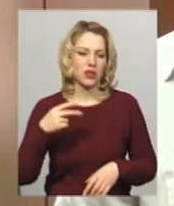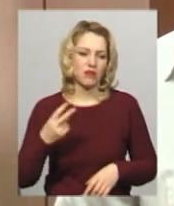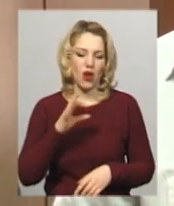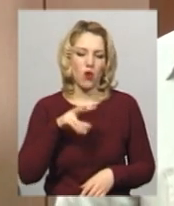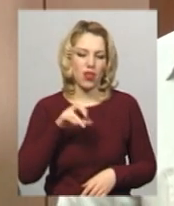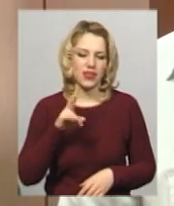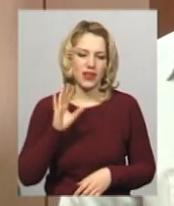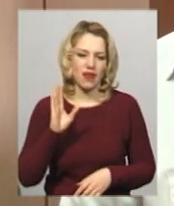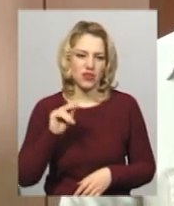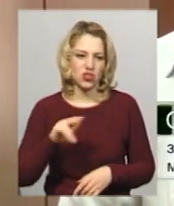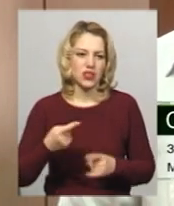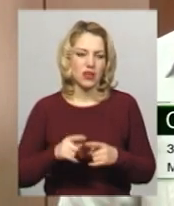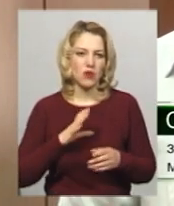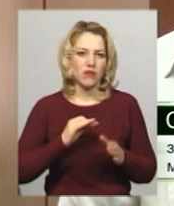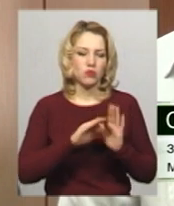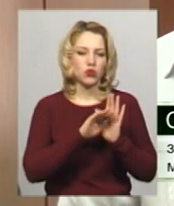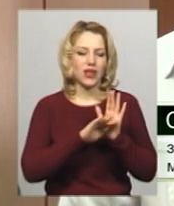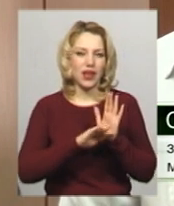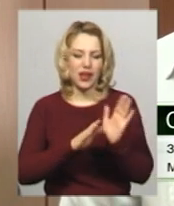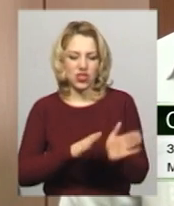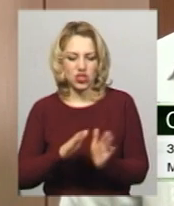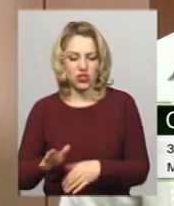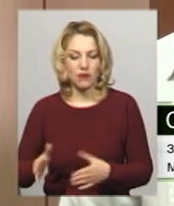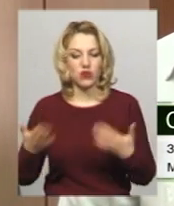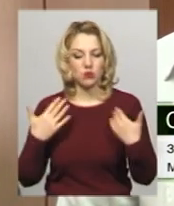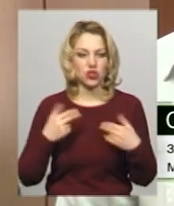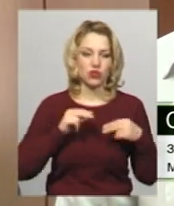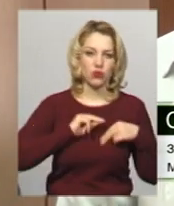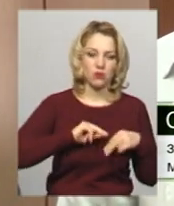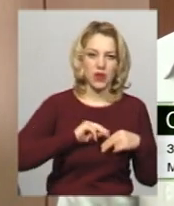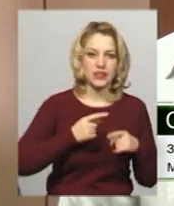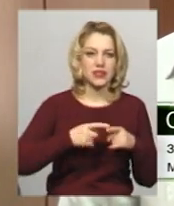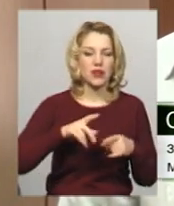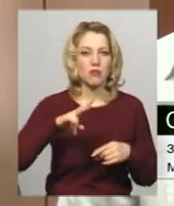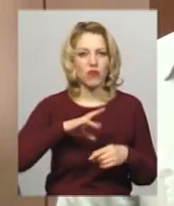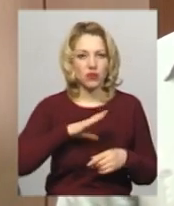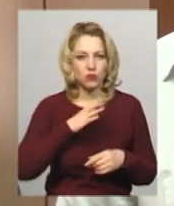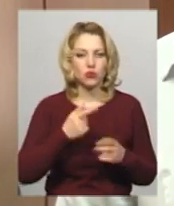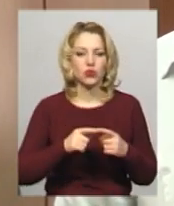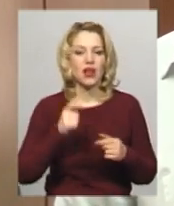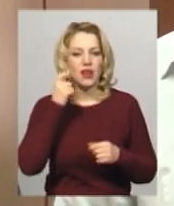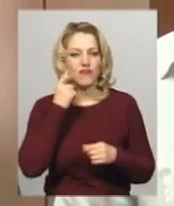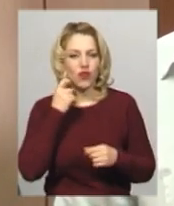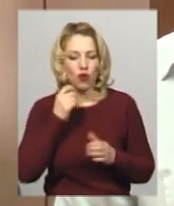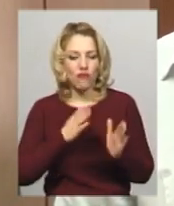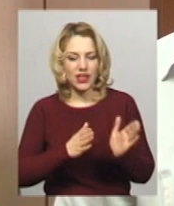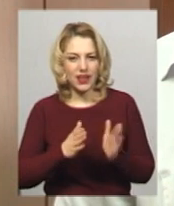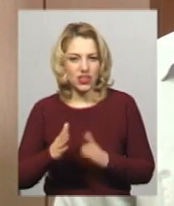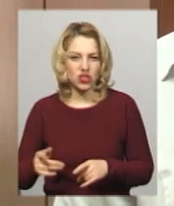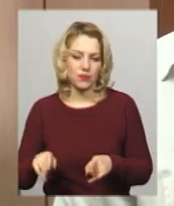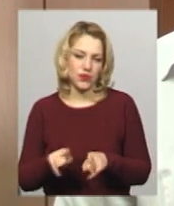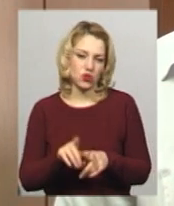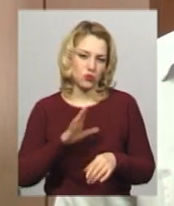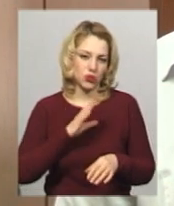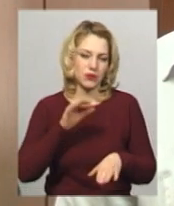Оленкевич. Це має бути режим відпочинку і праці, це має бути певний віковий режим, також це має